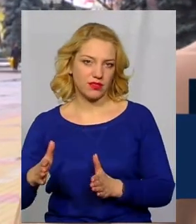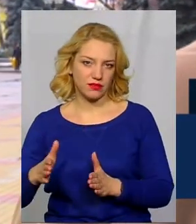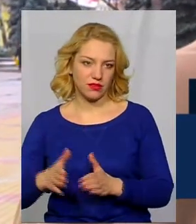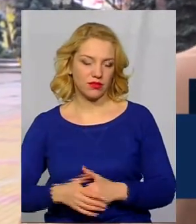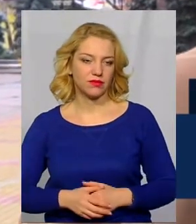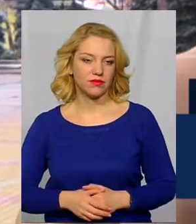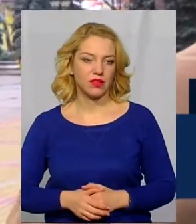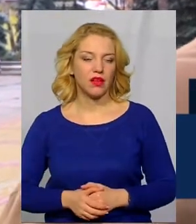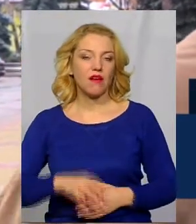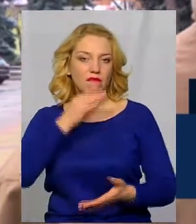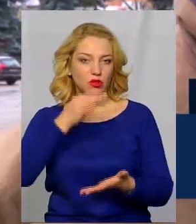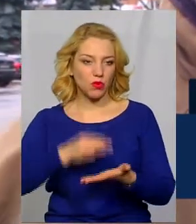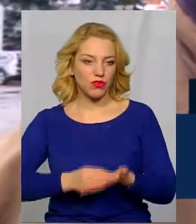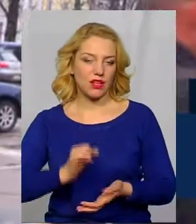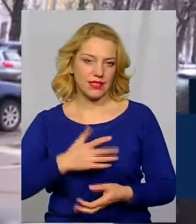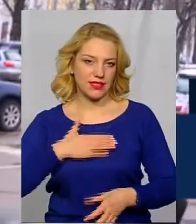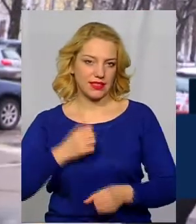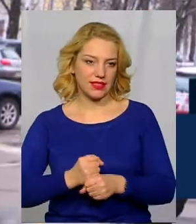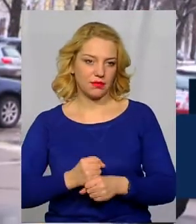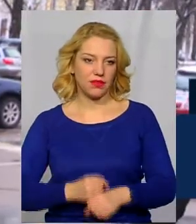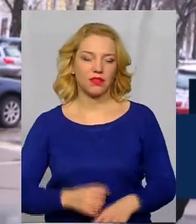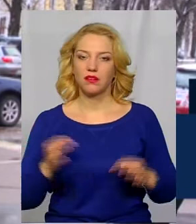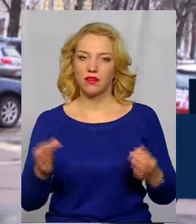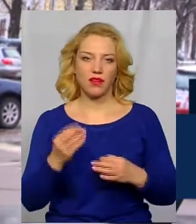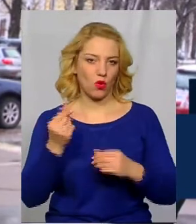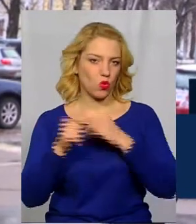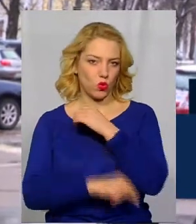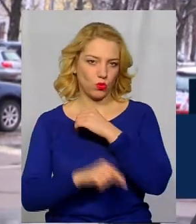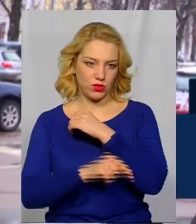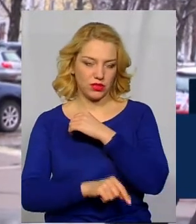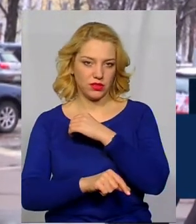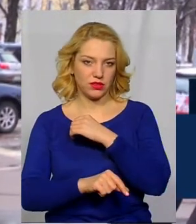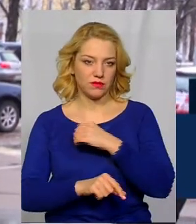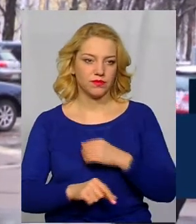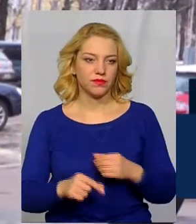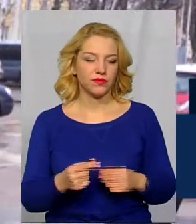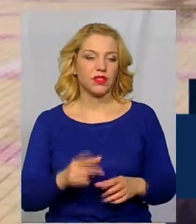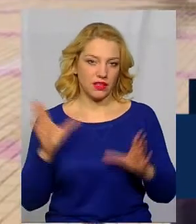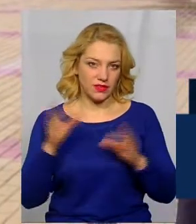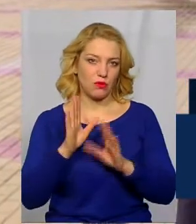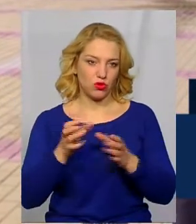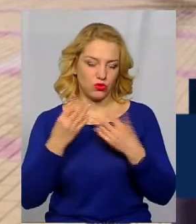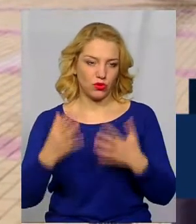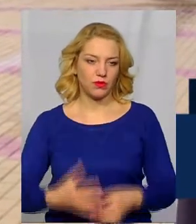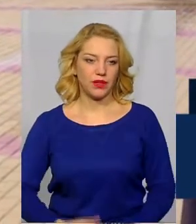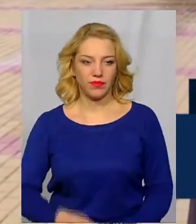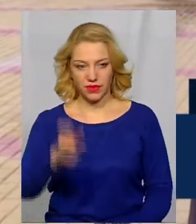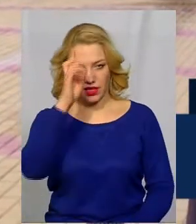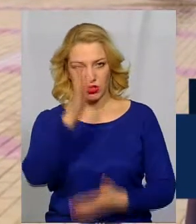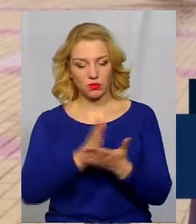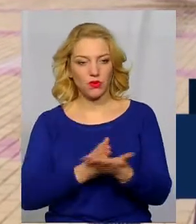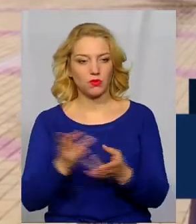відповідальність і дисципліна. Ніякої корупції. І тоді все буде добре. Держслужбовець